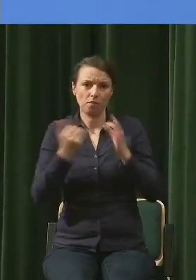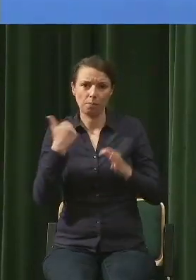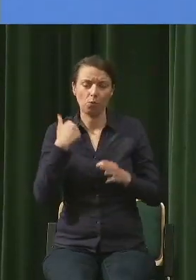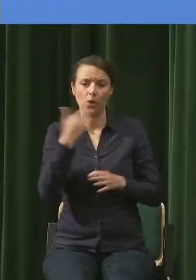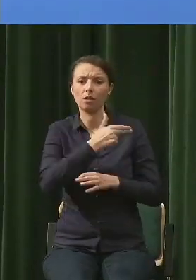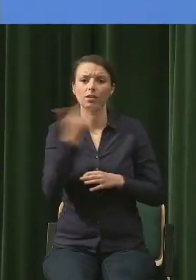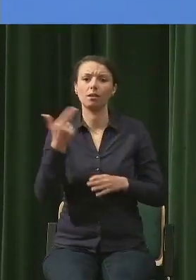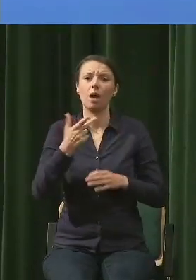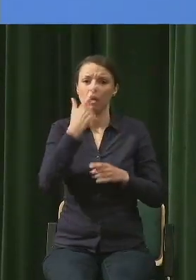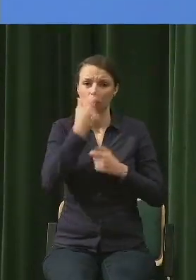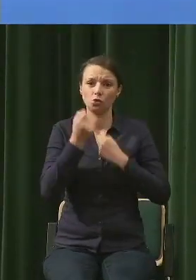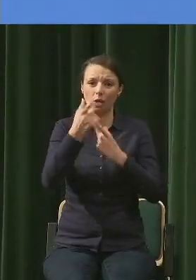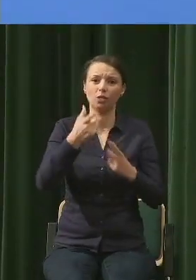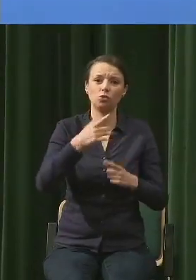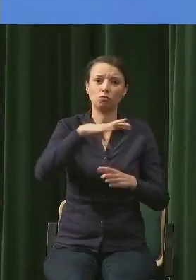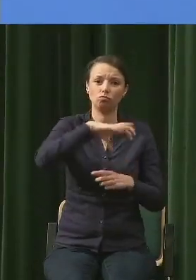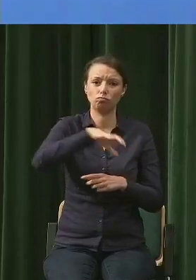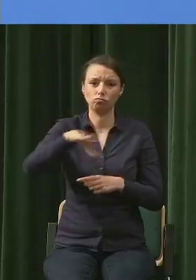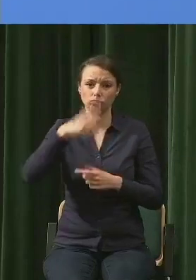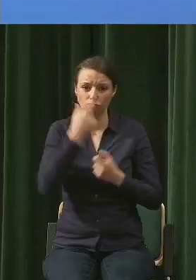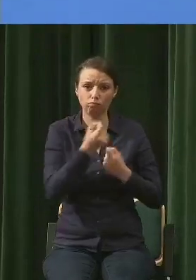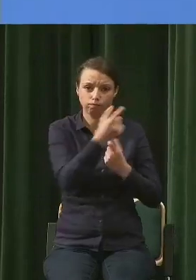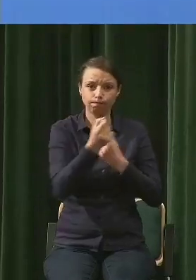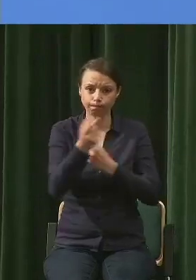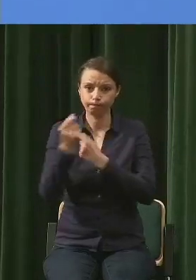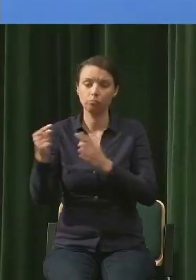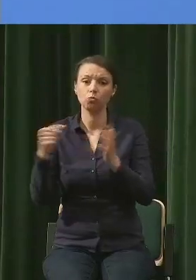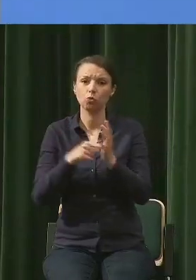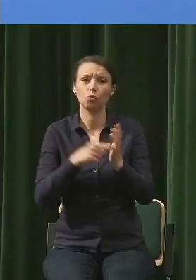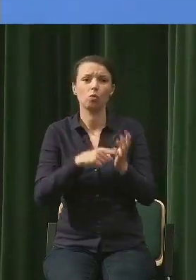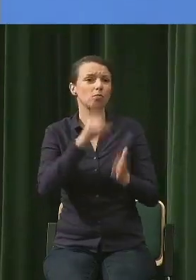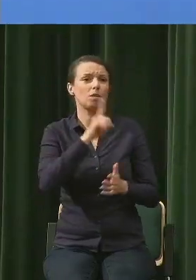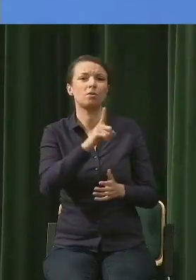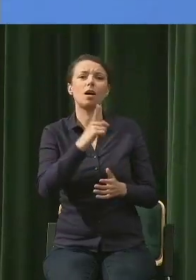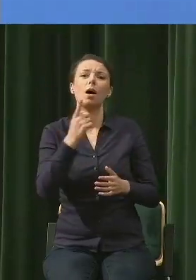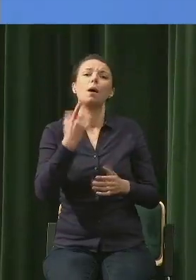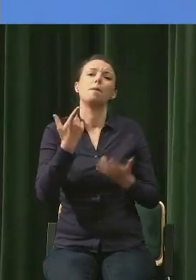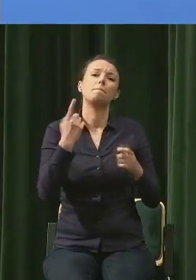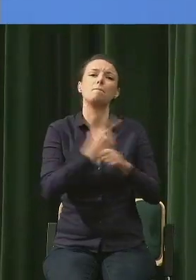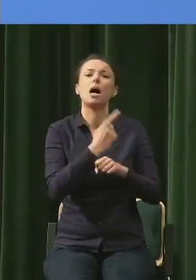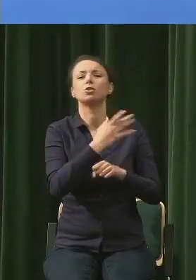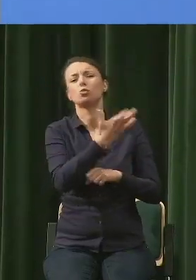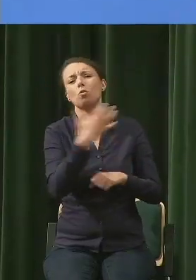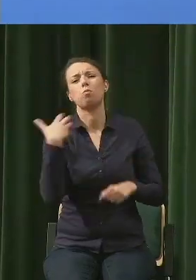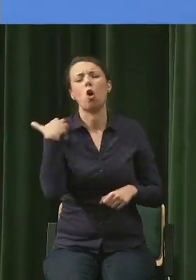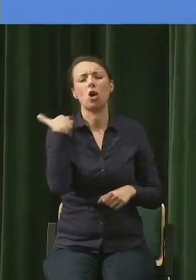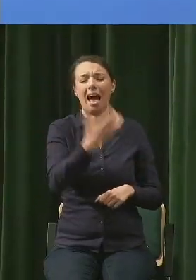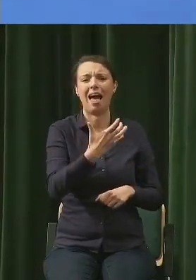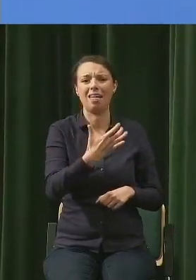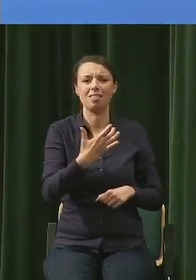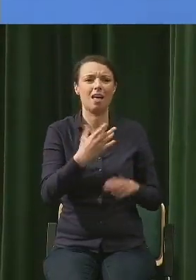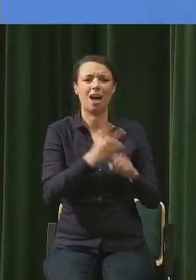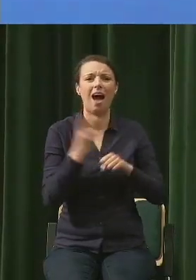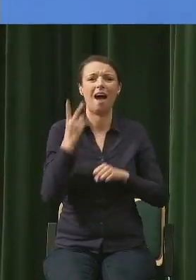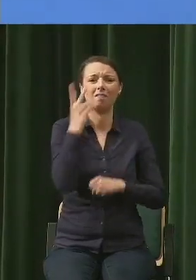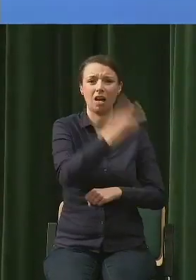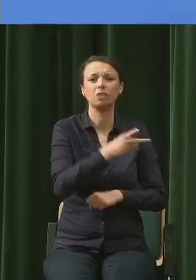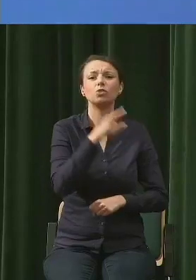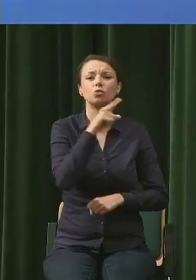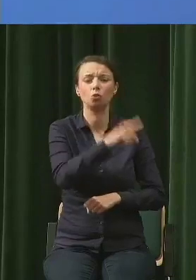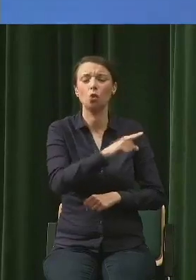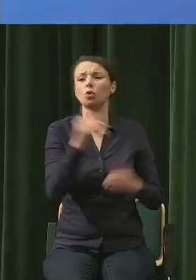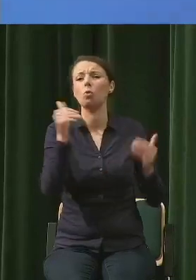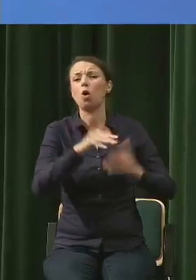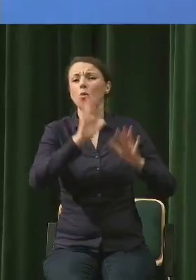państw, które są zaawansowane w rozwoju, które są bogate. Tam jest ta świadomość, że oni mogą sobie na to pozwolić, grzebać w tych